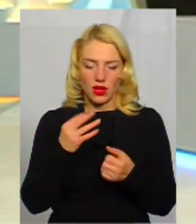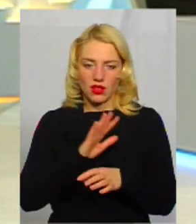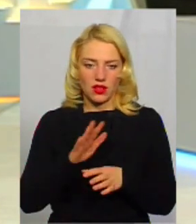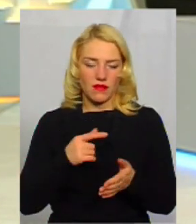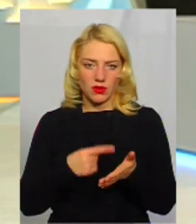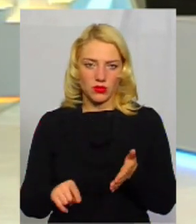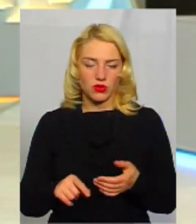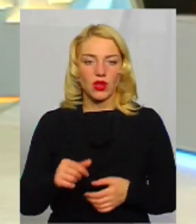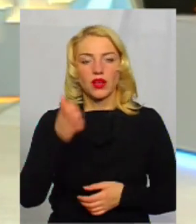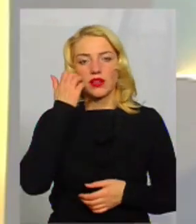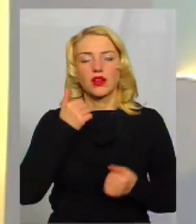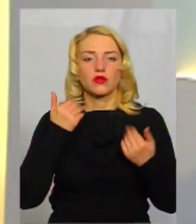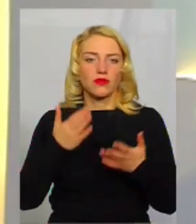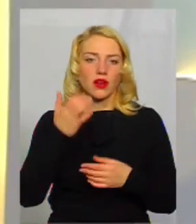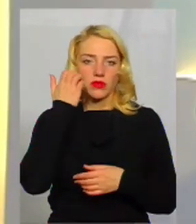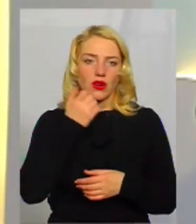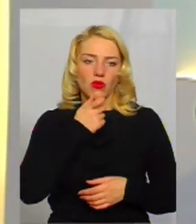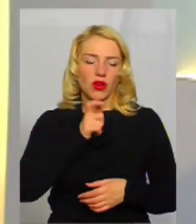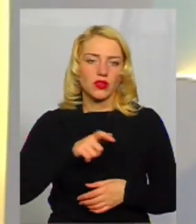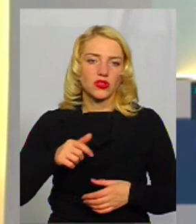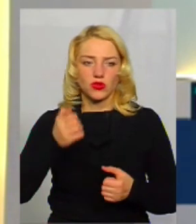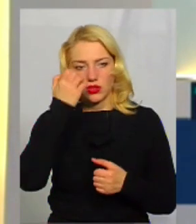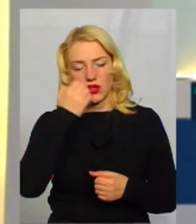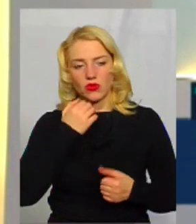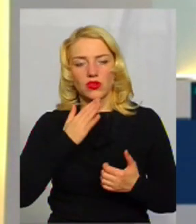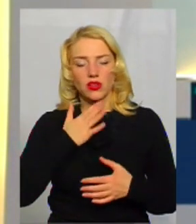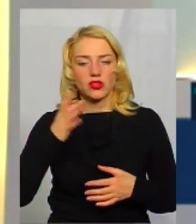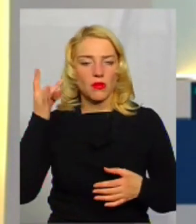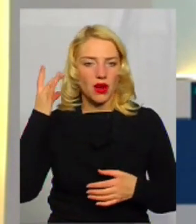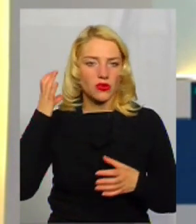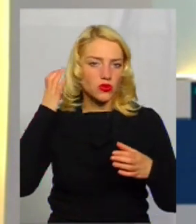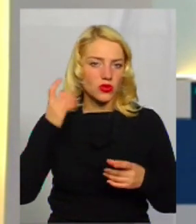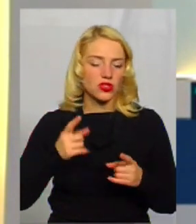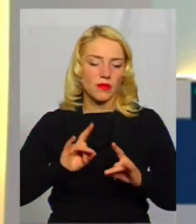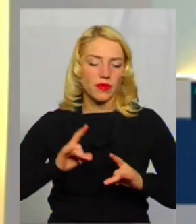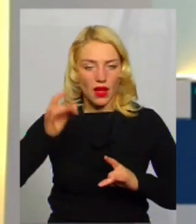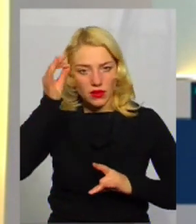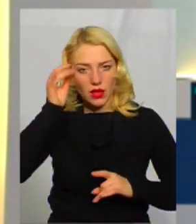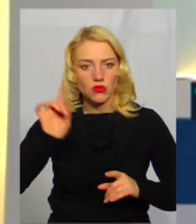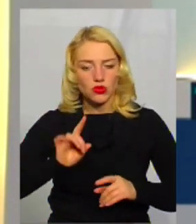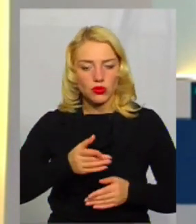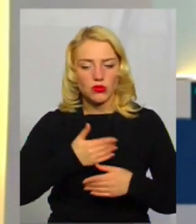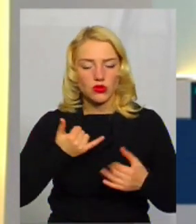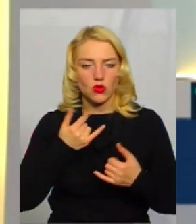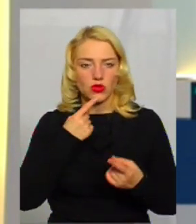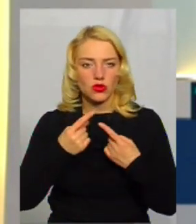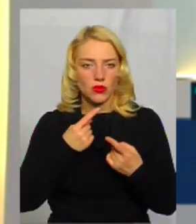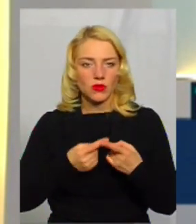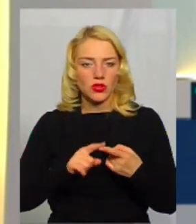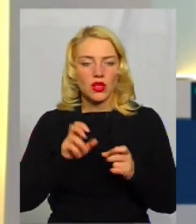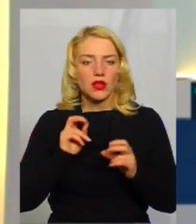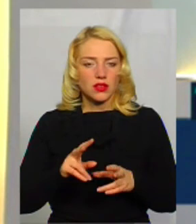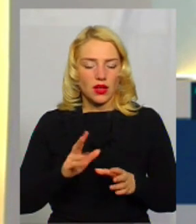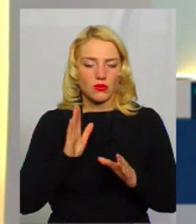Дякую вам, дякую глядачу, дякуємо нашим радіослухачам. Нагадаю, що сьогодні ми розмовляли про те, як будуть